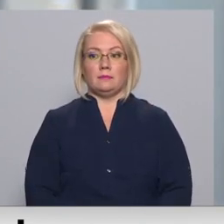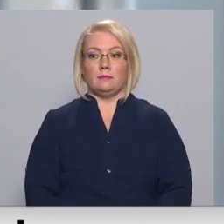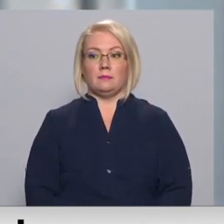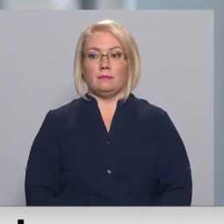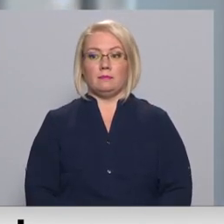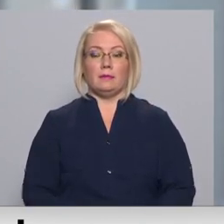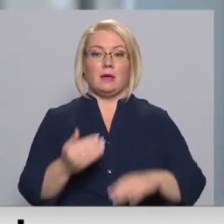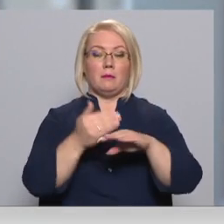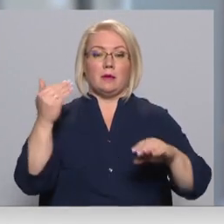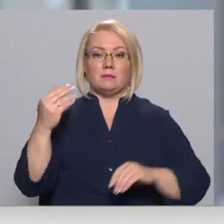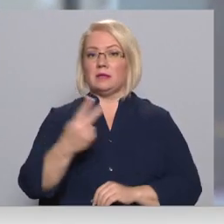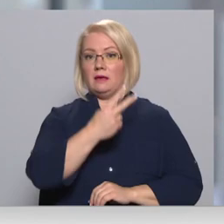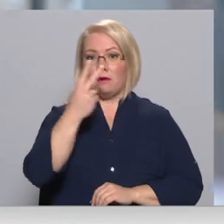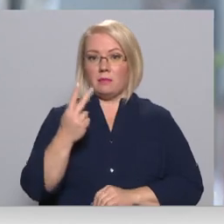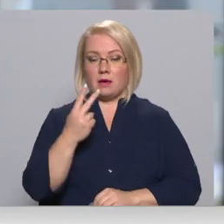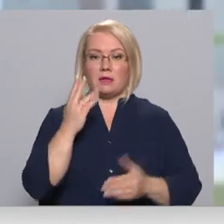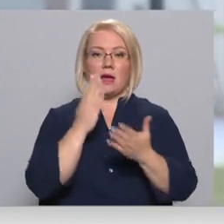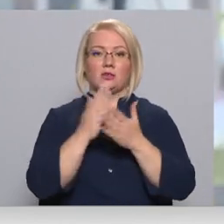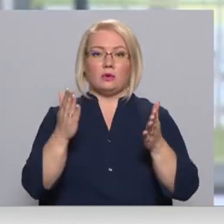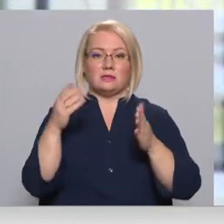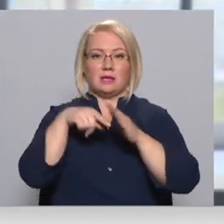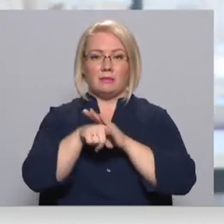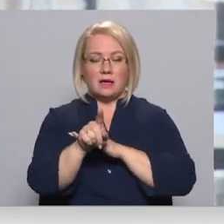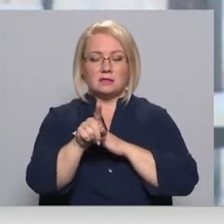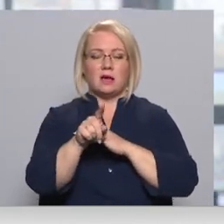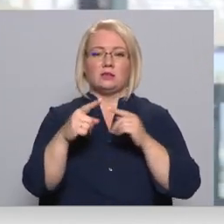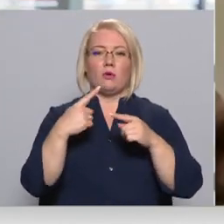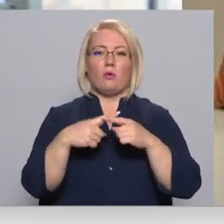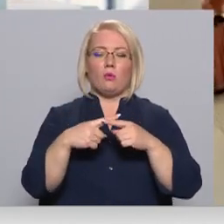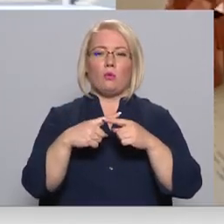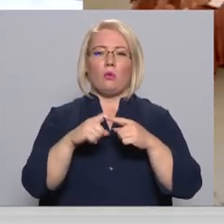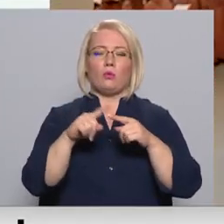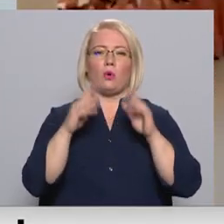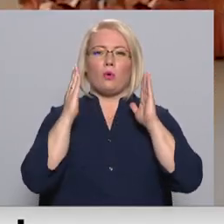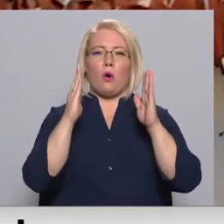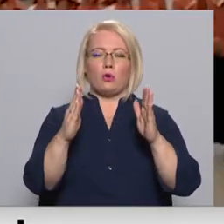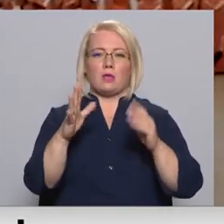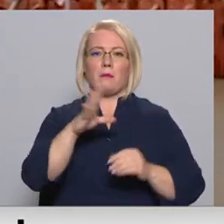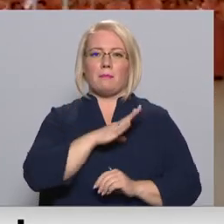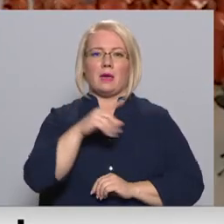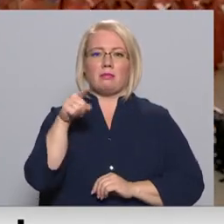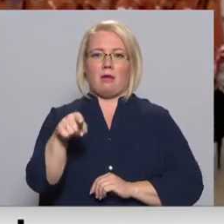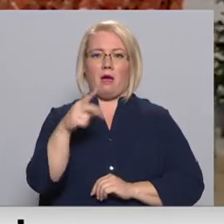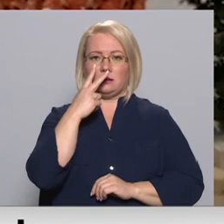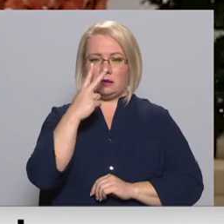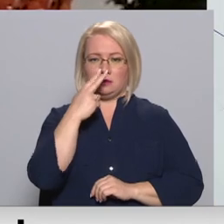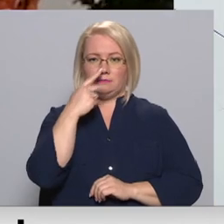Pirms diviem gadiem esot slimnīcā svētku laikā, uz vestibīlu pavērās šāds skats.